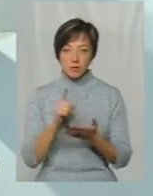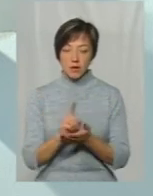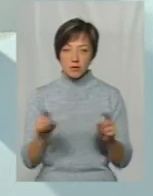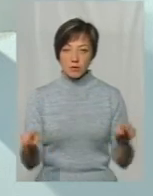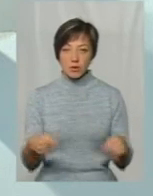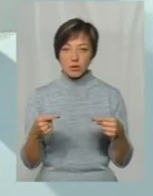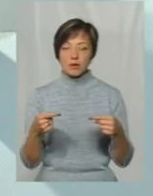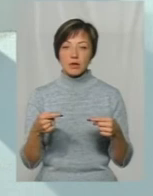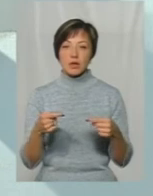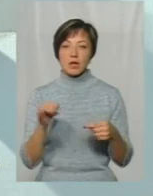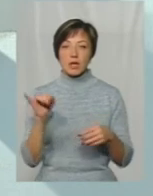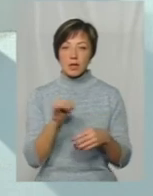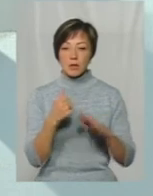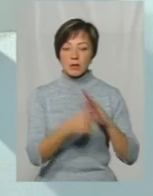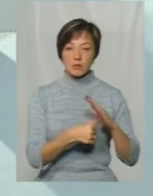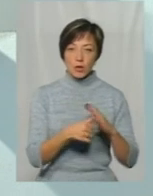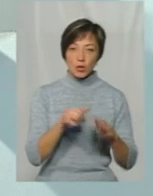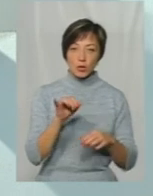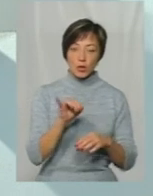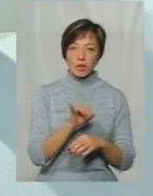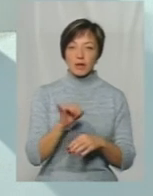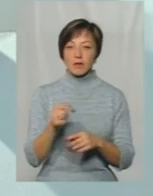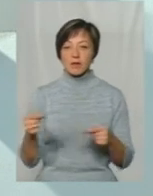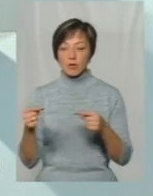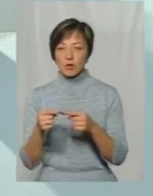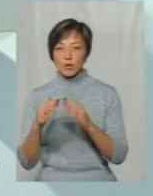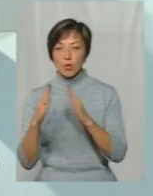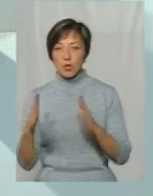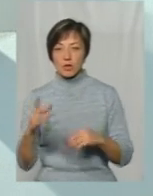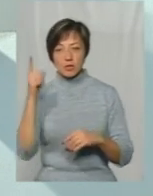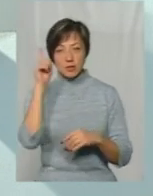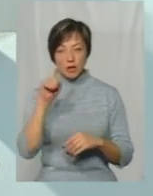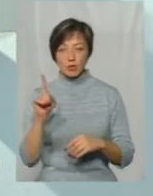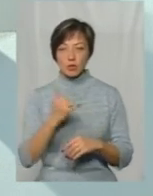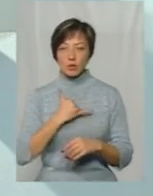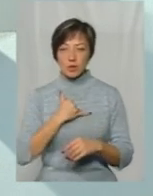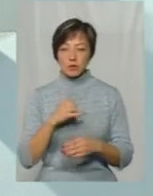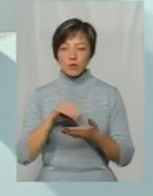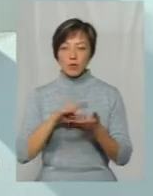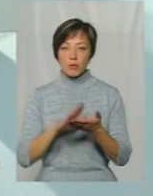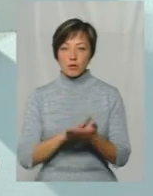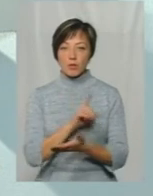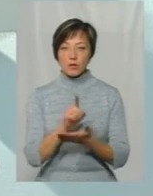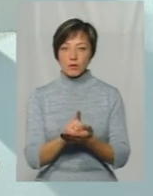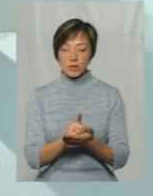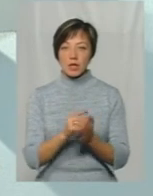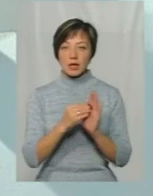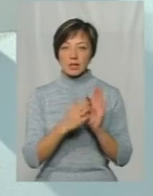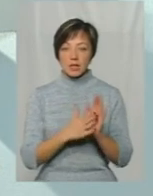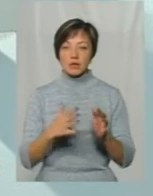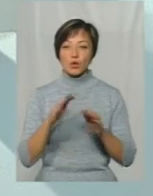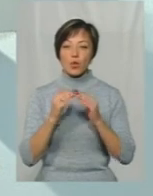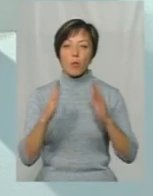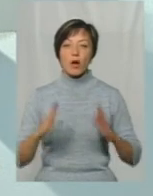створити І безпритульних, і відповідно домашніх Я знаю, що в нас вже прописана обов'язкова реєстрація